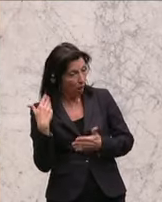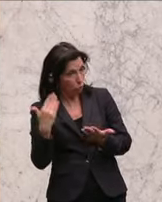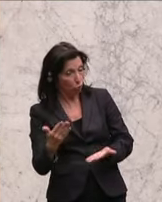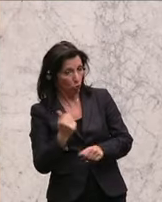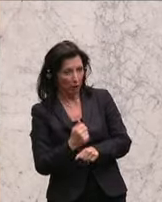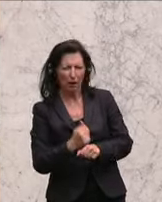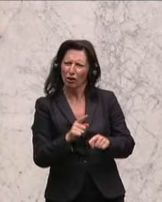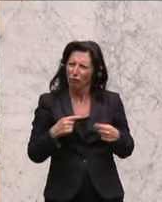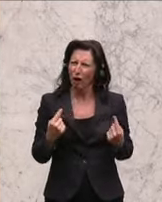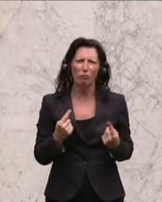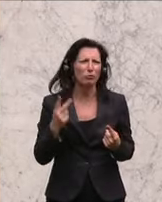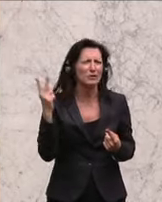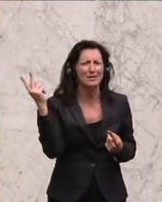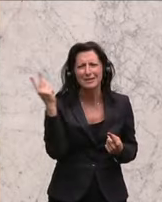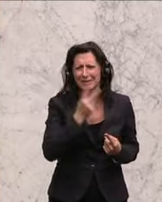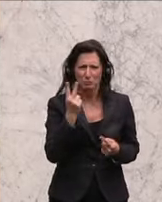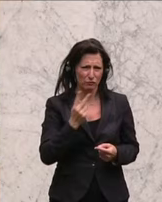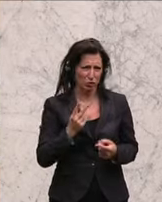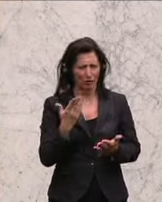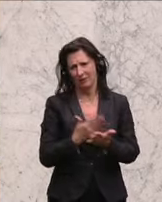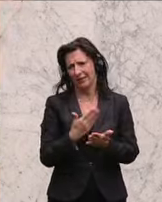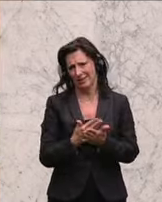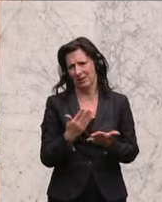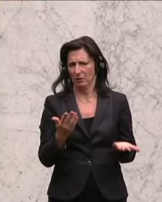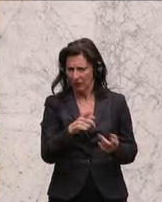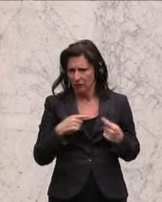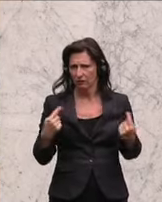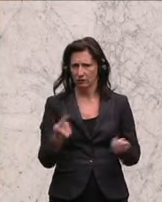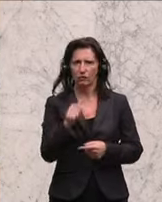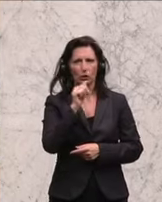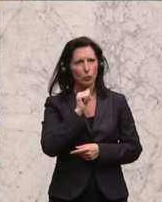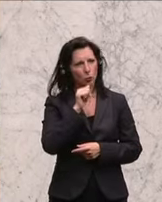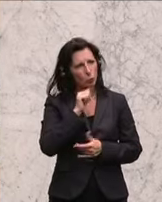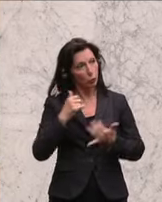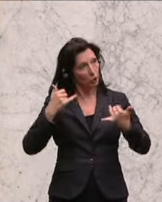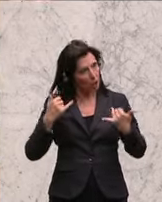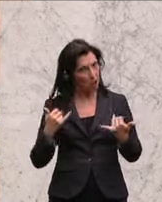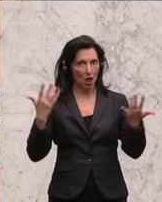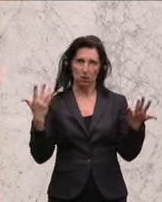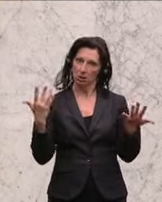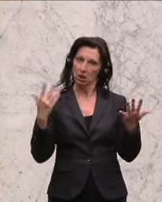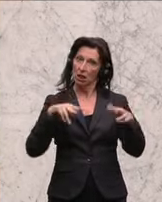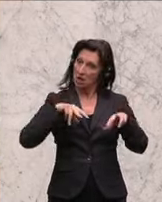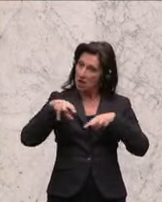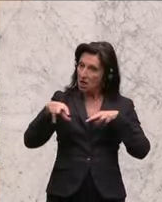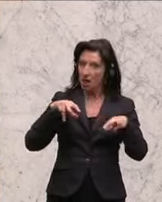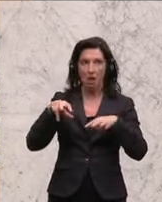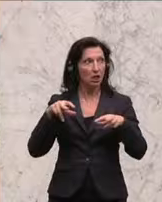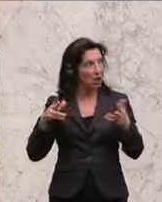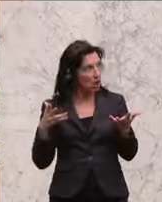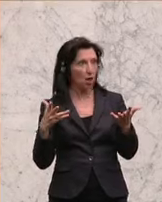Selbstverständlichkeiten. Und so starten wir Grüne in eine Zusammenarbeit mit der Regierung, weil wir